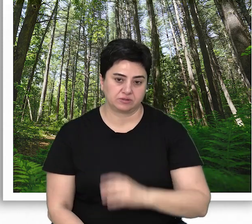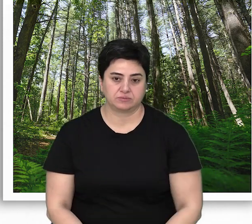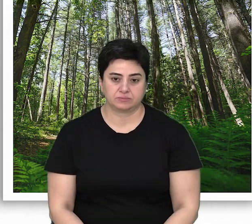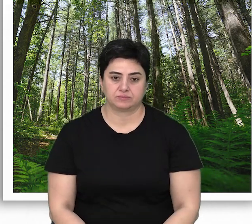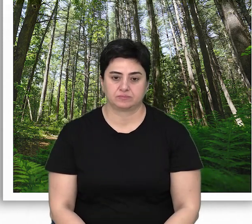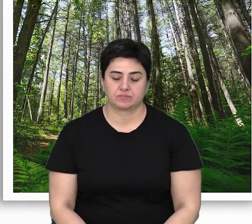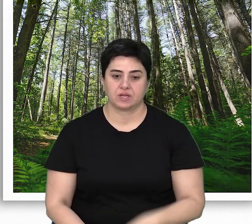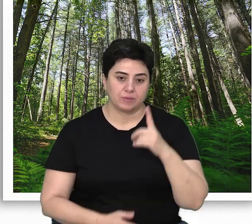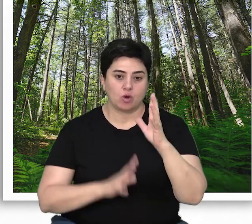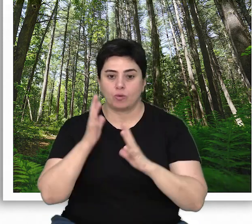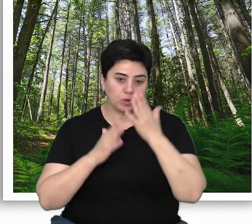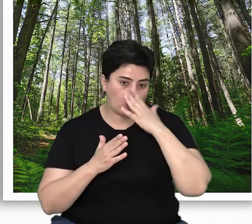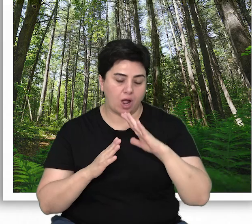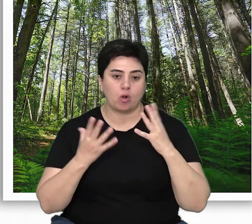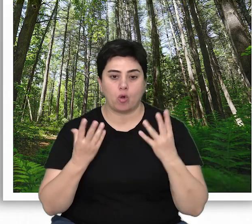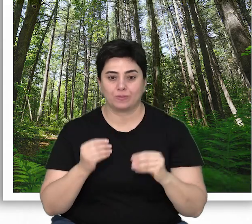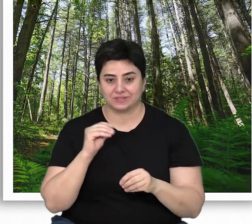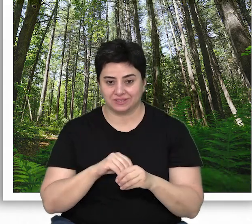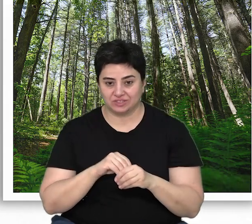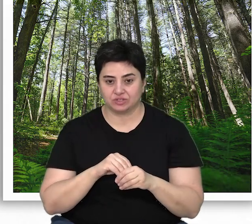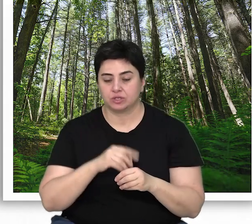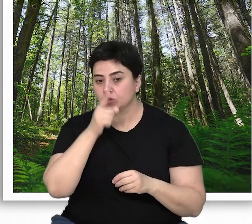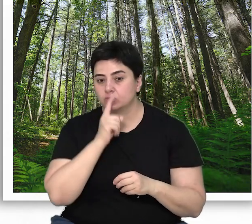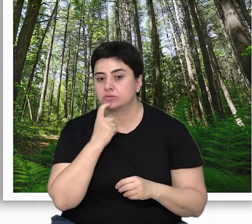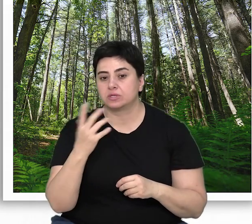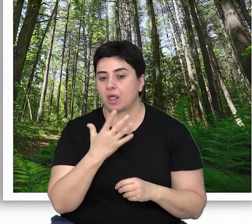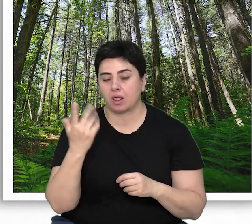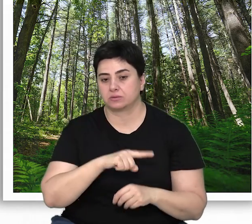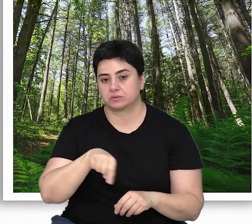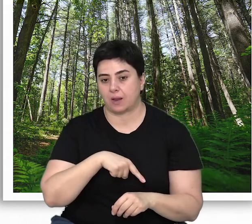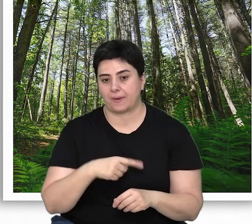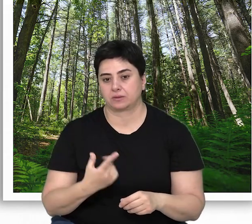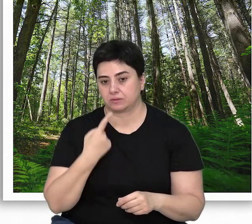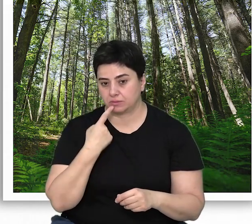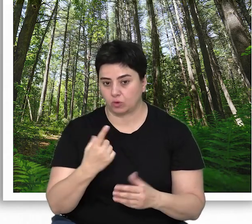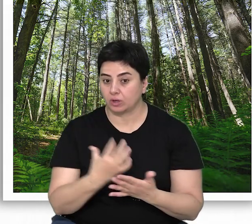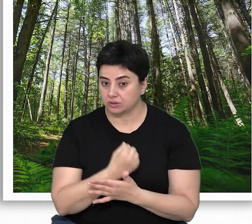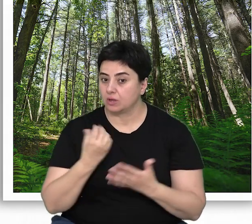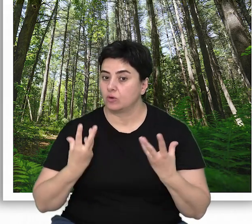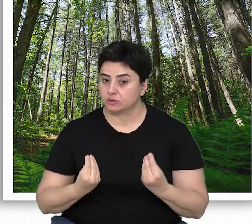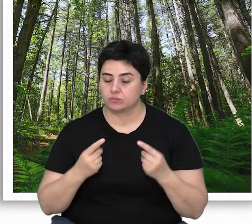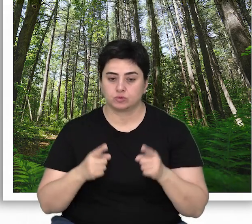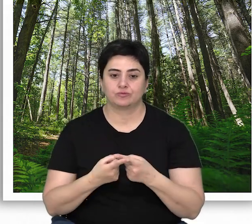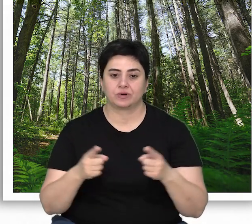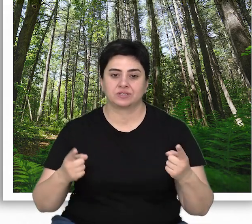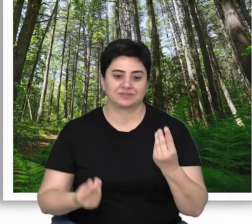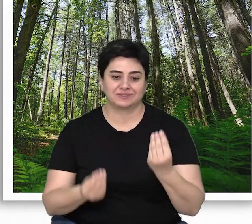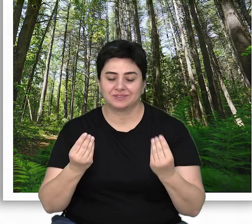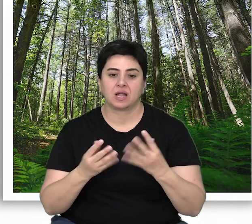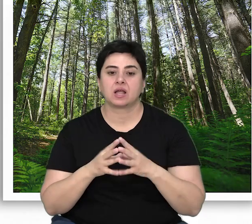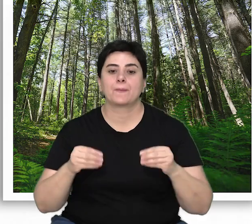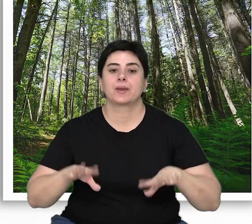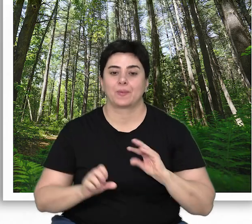üstlenecektir. Bir ormanın doğal orman formunu kazanması yüzyılları alan bir süreçtir. Öyleyse bu çok çeşitli